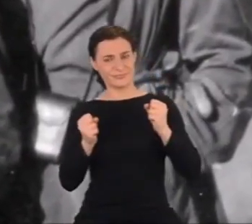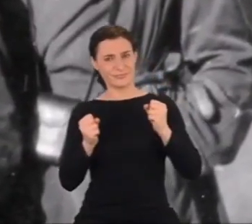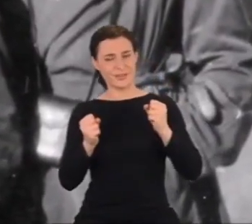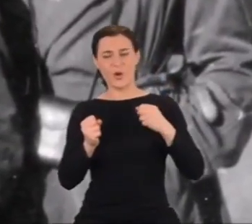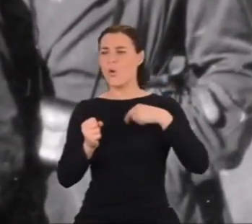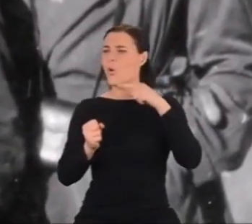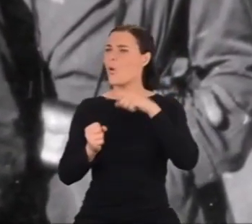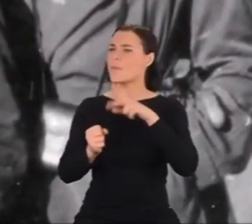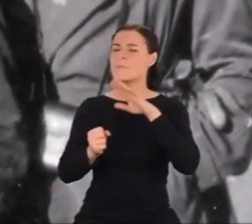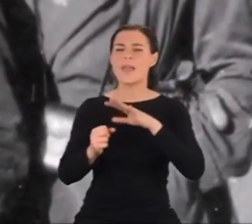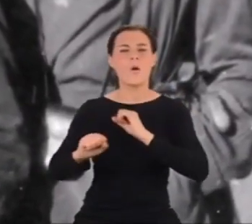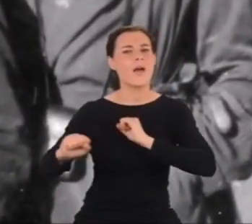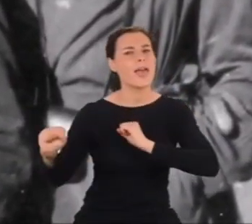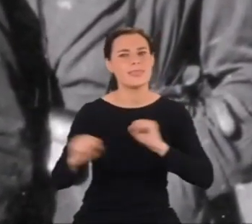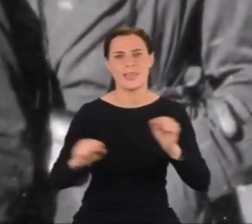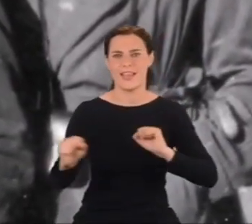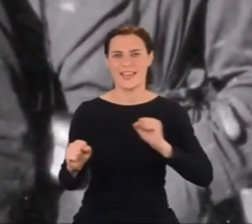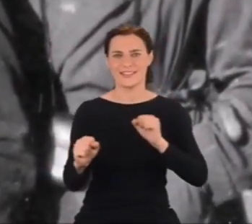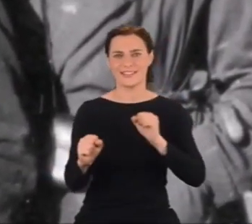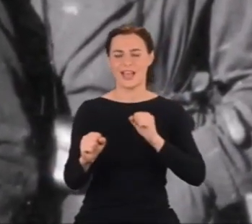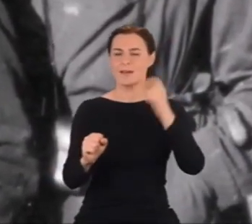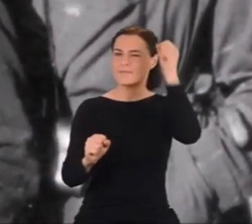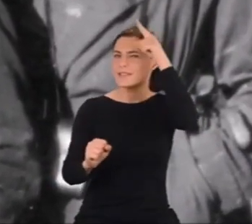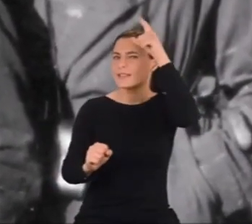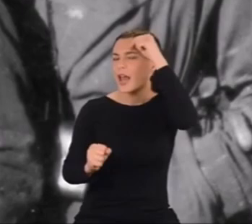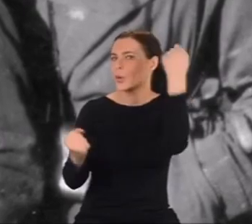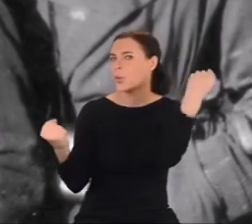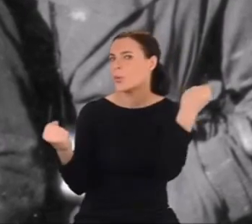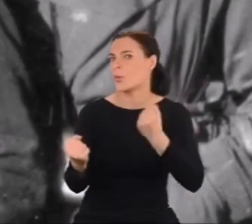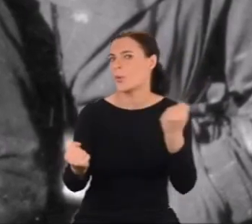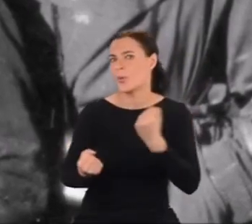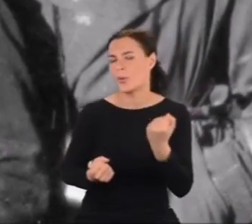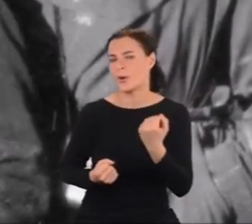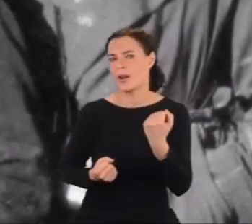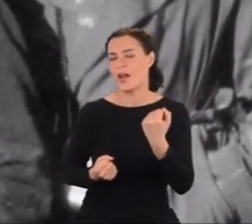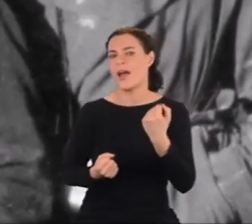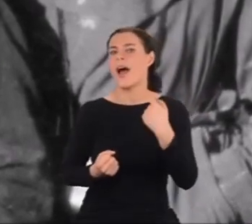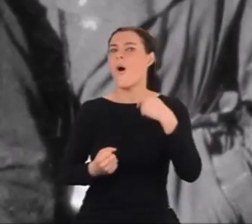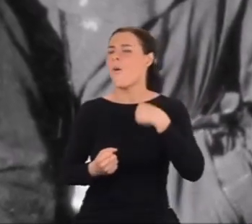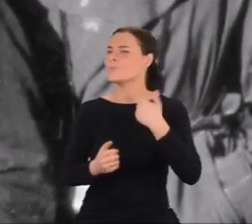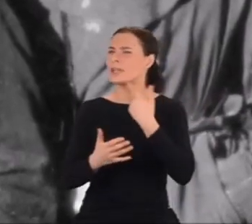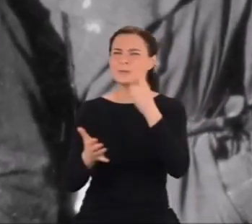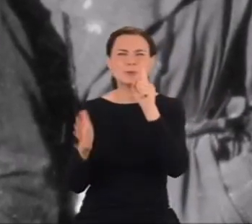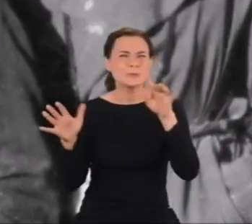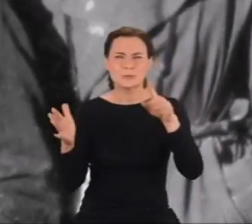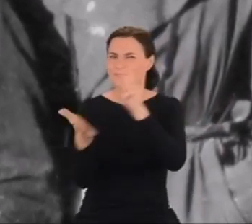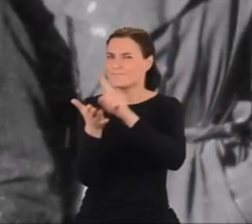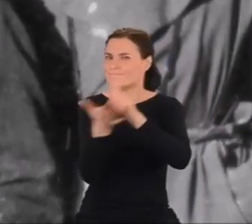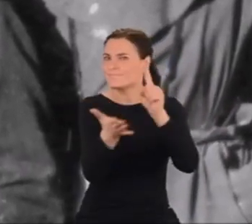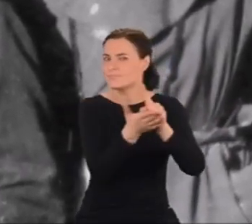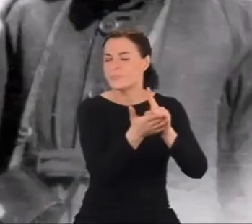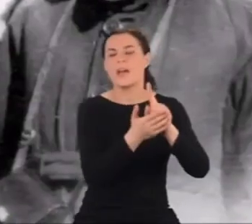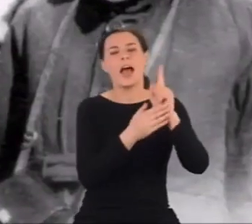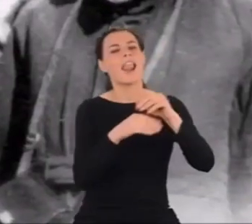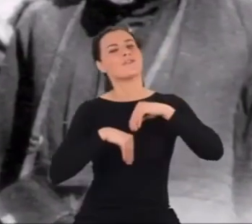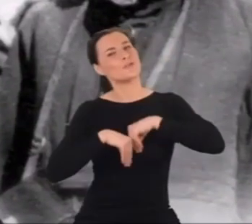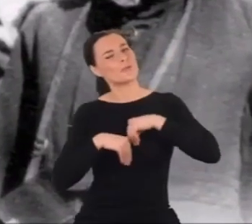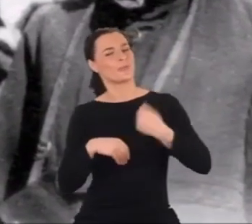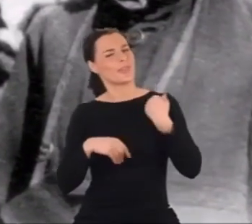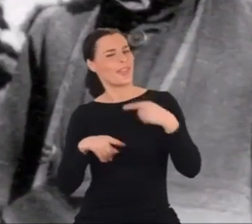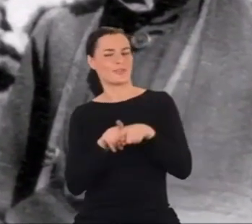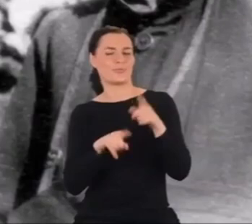energii, był obdarzony niezwykle żywym intelektem. Mimo swoich wybitnych uzdolnień zachował też normalność.